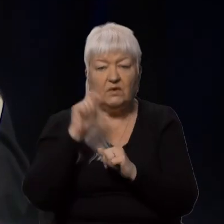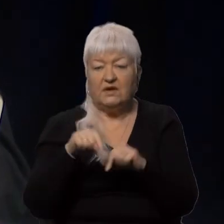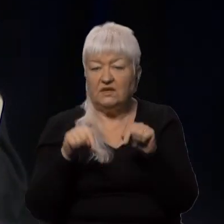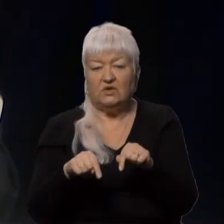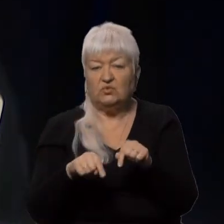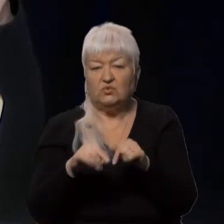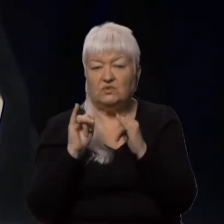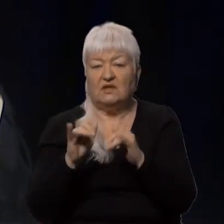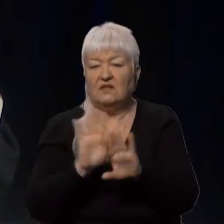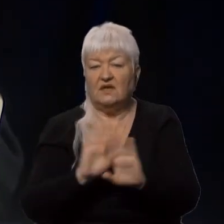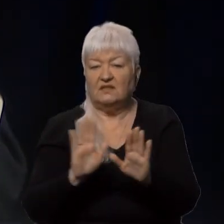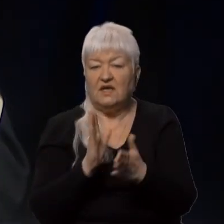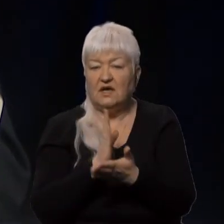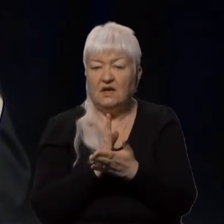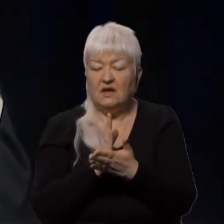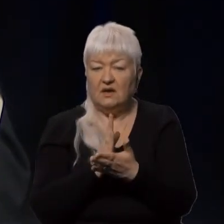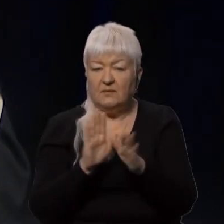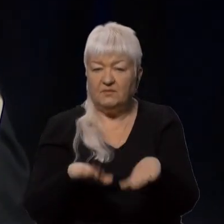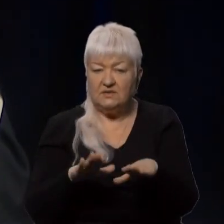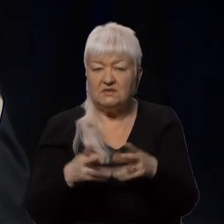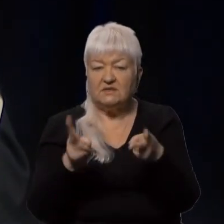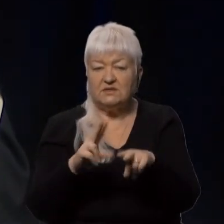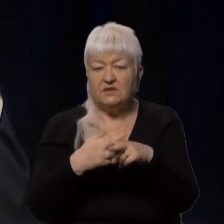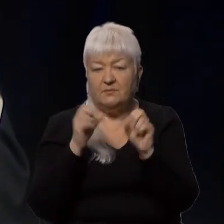місце. А лишайтеся у безпеці, побачимось.